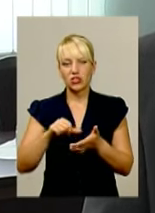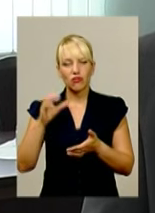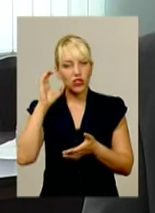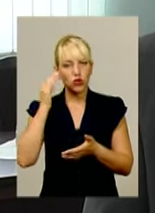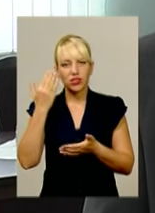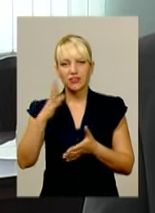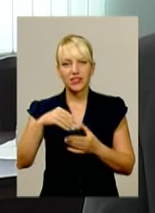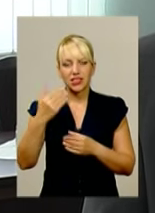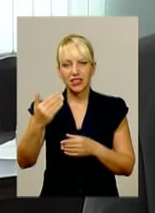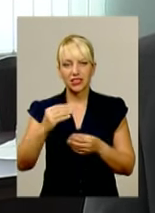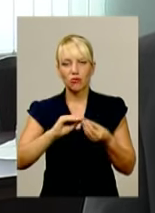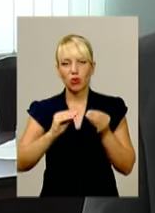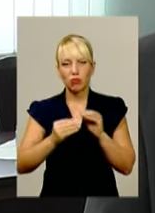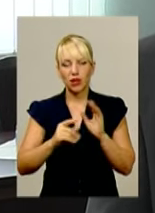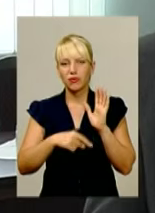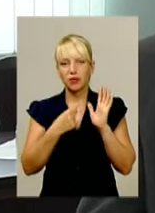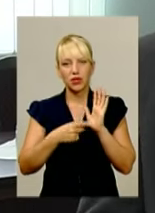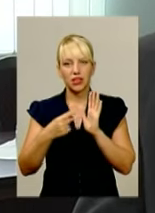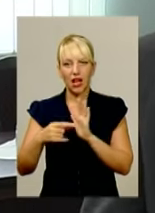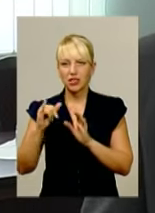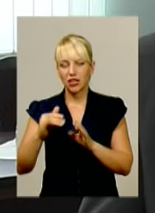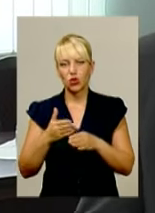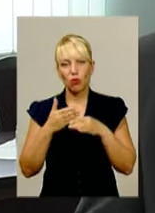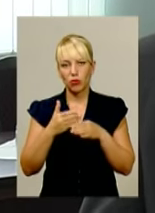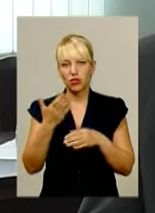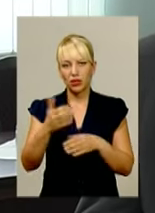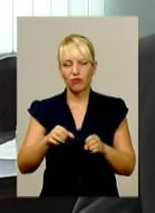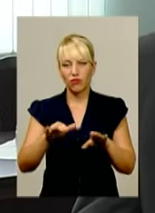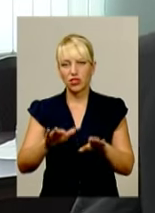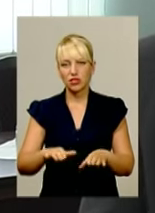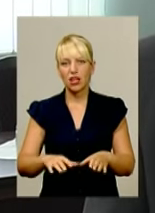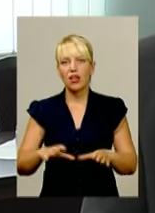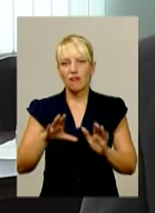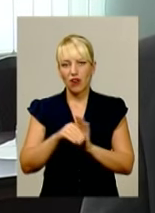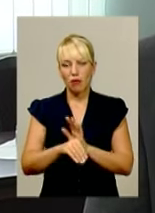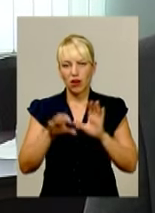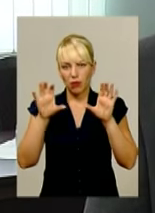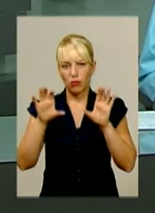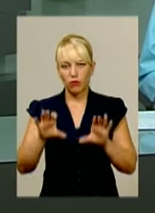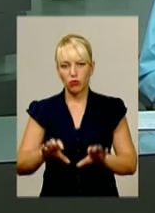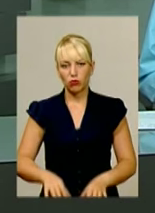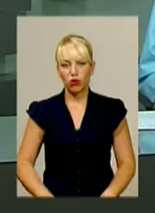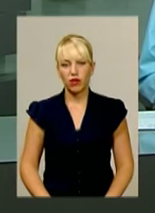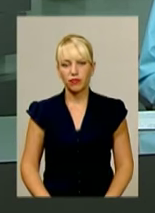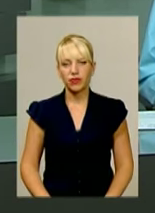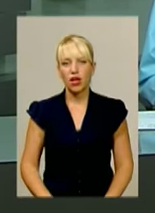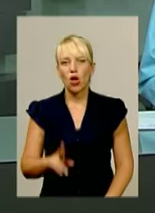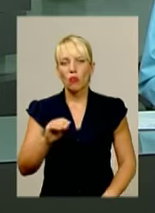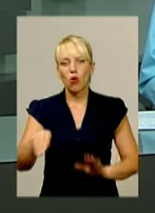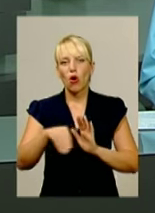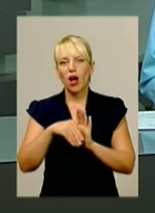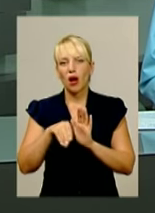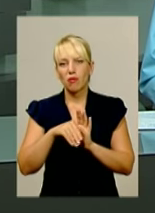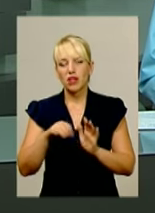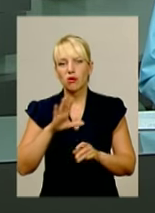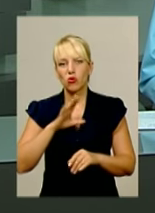проблемні питання і допомогти їм вирішити в рамках правового поля. Про хабарництво